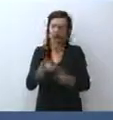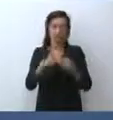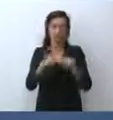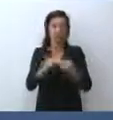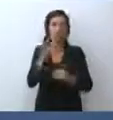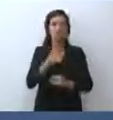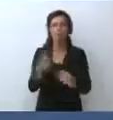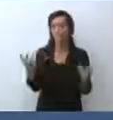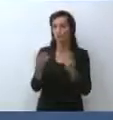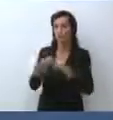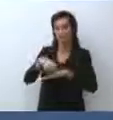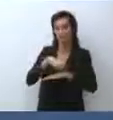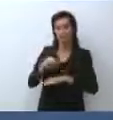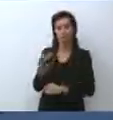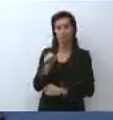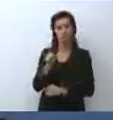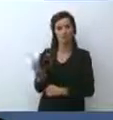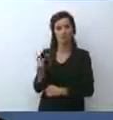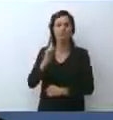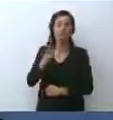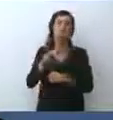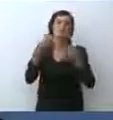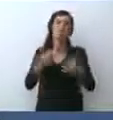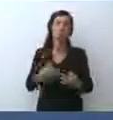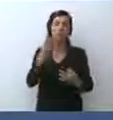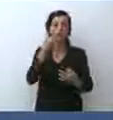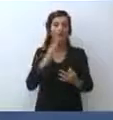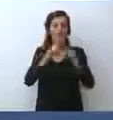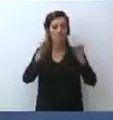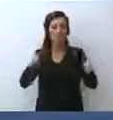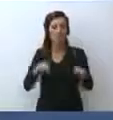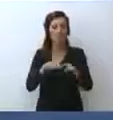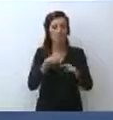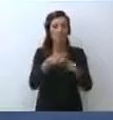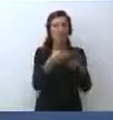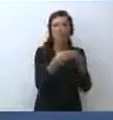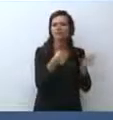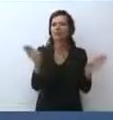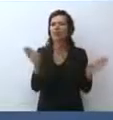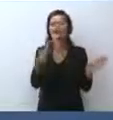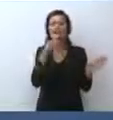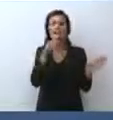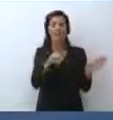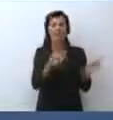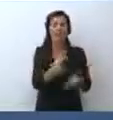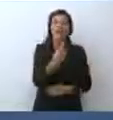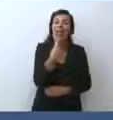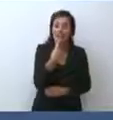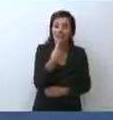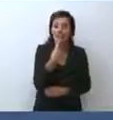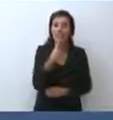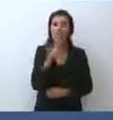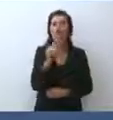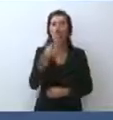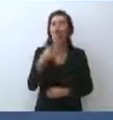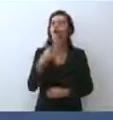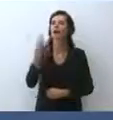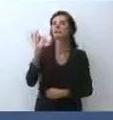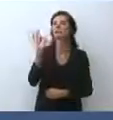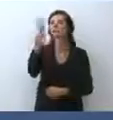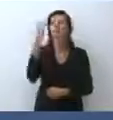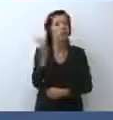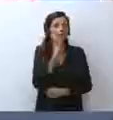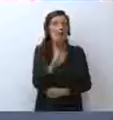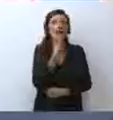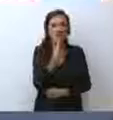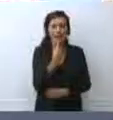Speranza tante cose, tra cui l'estensione del Green Pass. A chi non non se, ma a chi e quanto svelti.